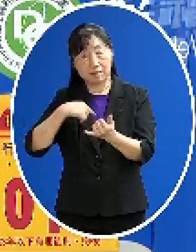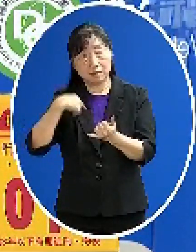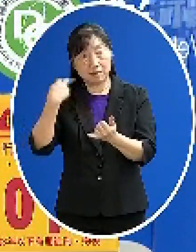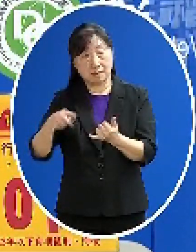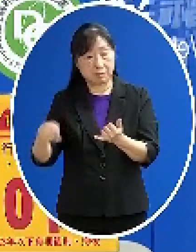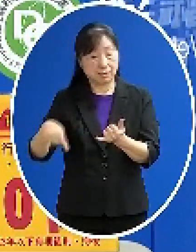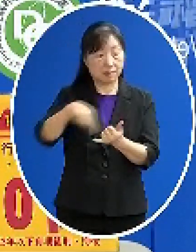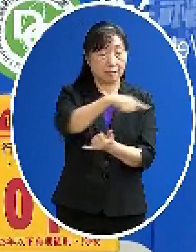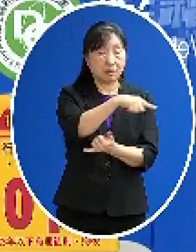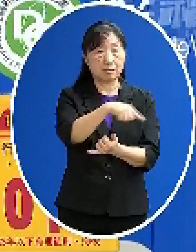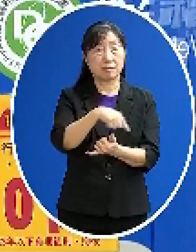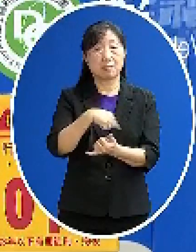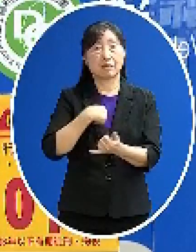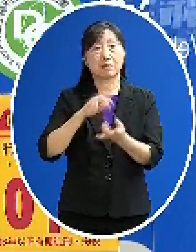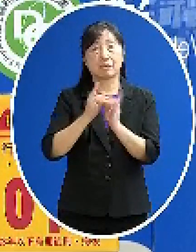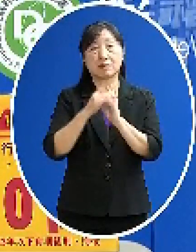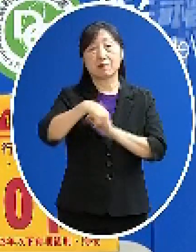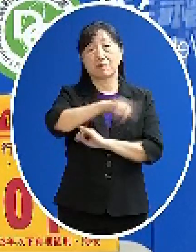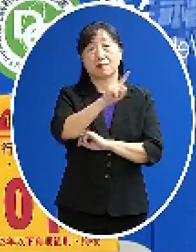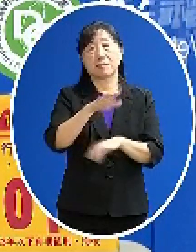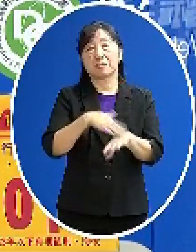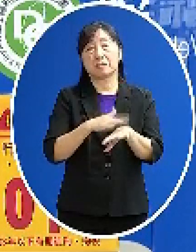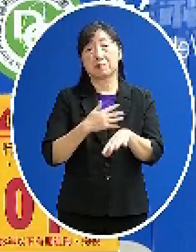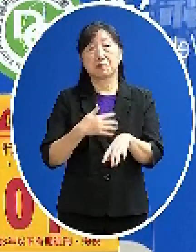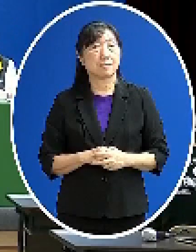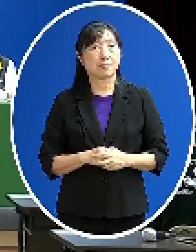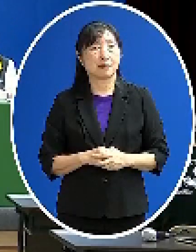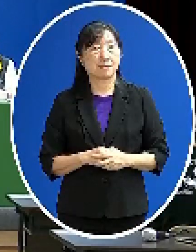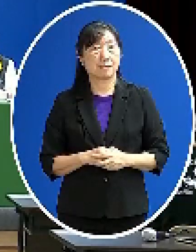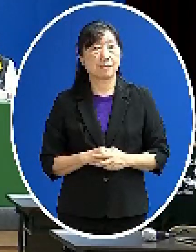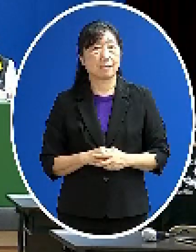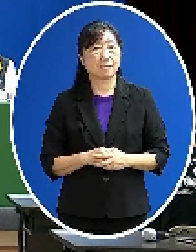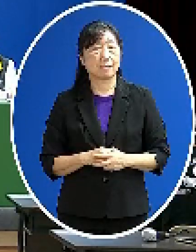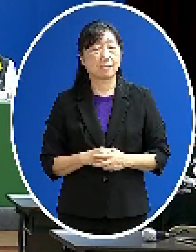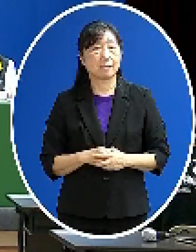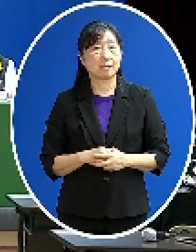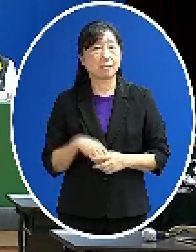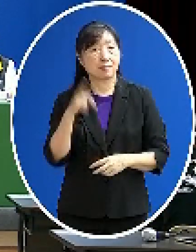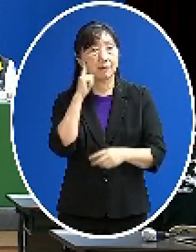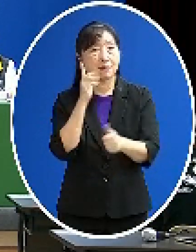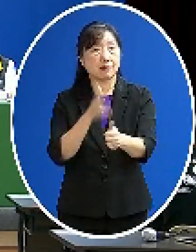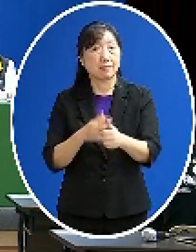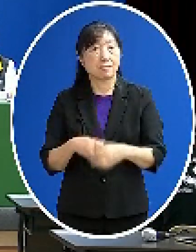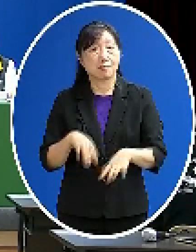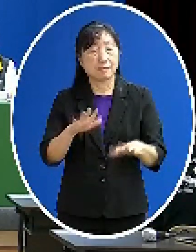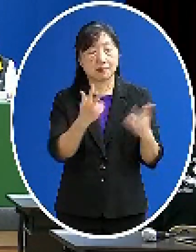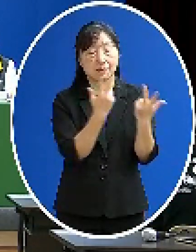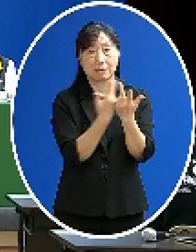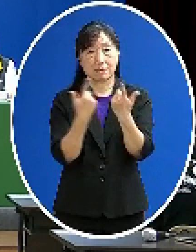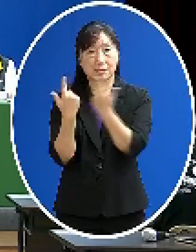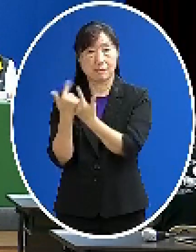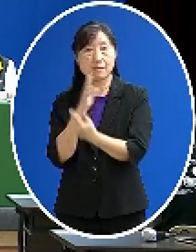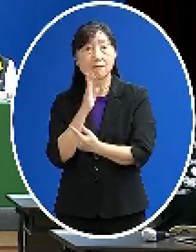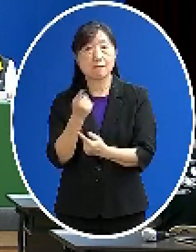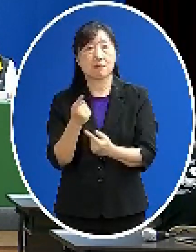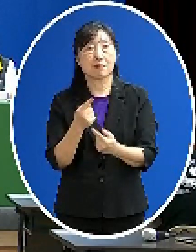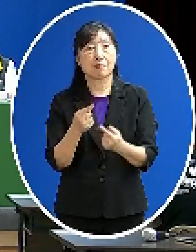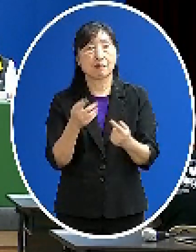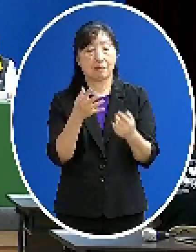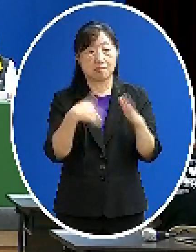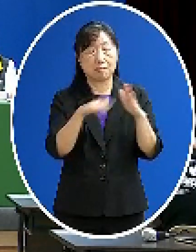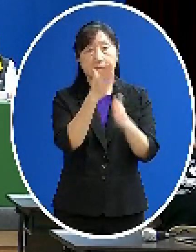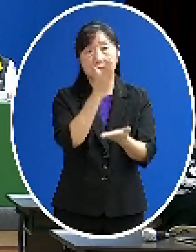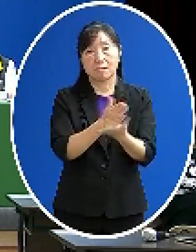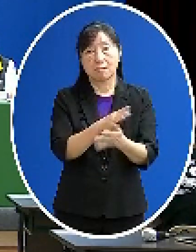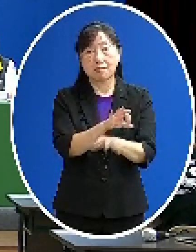就好像我現在不會故意跑到這望華區一樣部長想請教一下 現在雙北停課 孩子要照顧家長可以